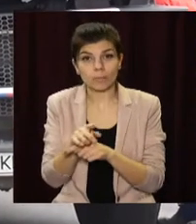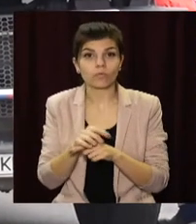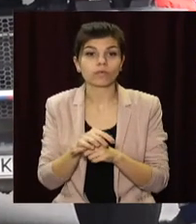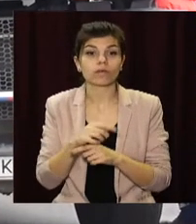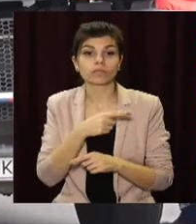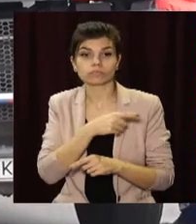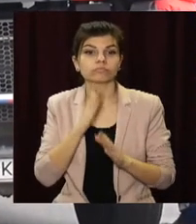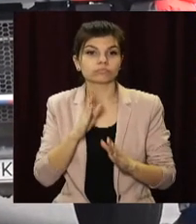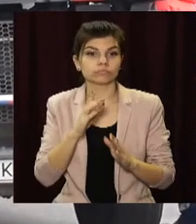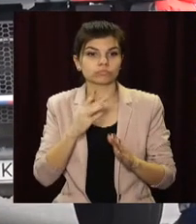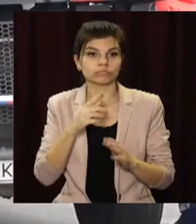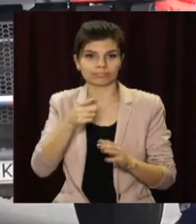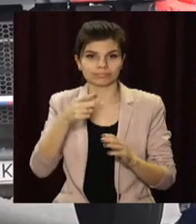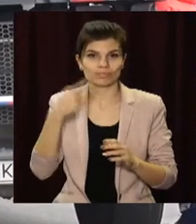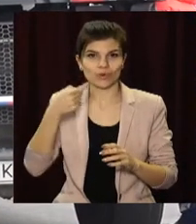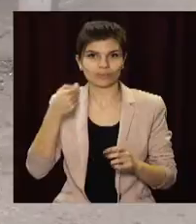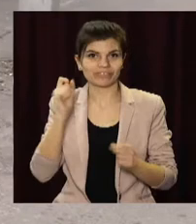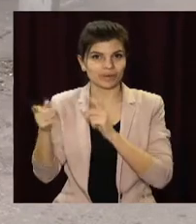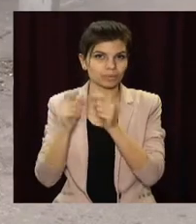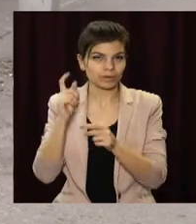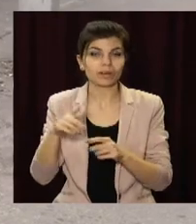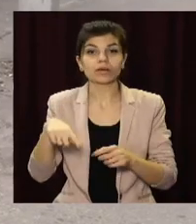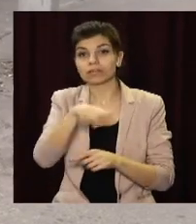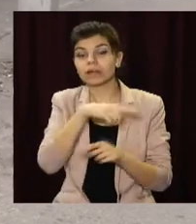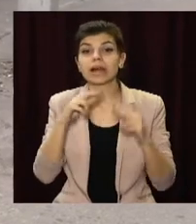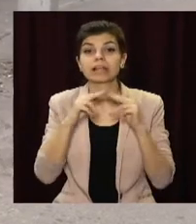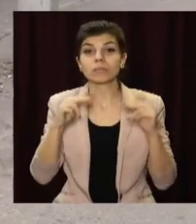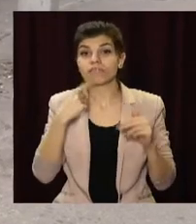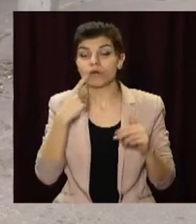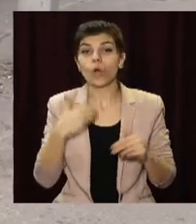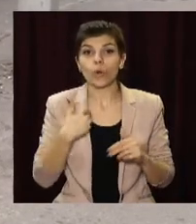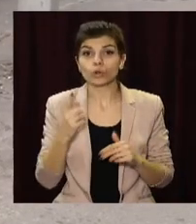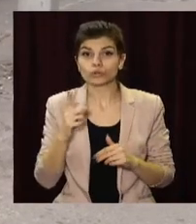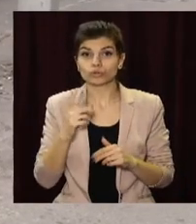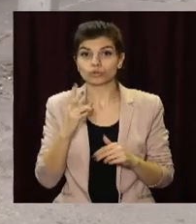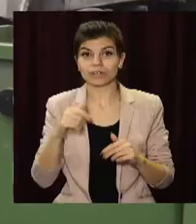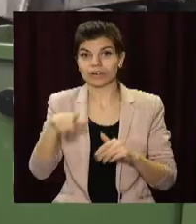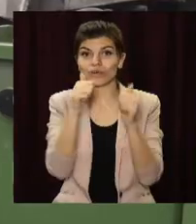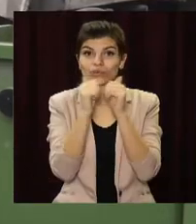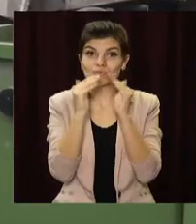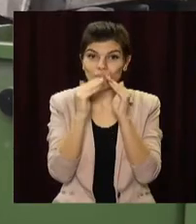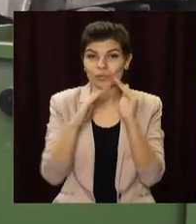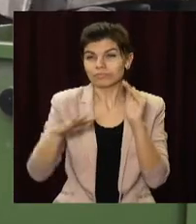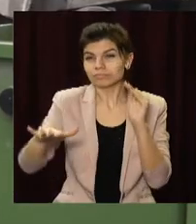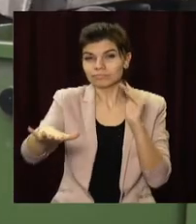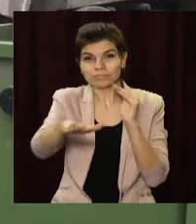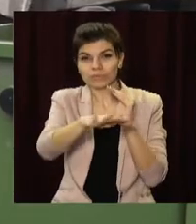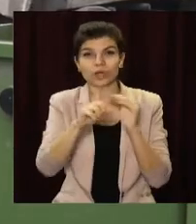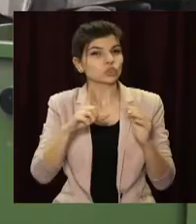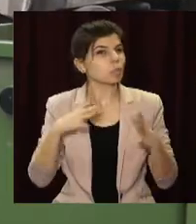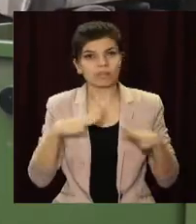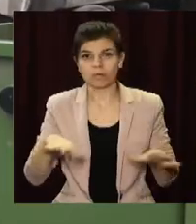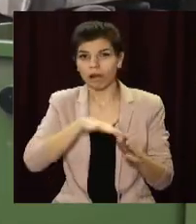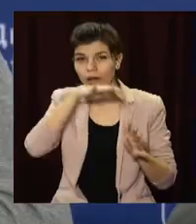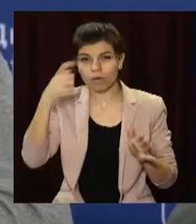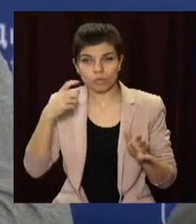самих жителів. У Департаменті екології міськради пояснюють, хочуть, аби і на прибудинкових територіях об'єднань не утворювалися стихійні смітники.